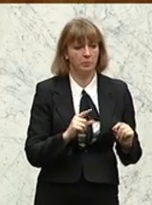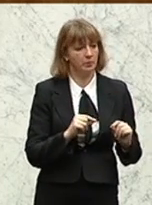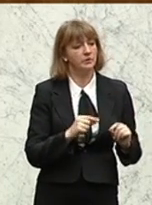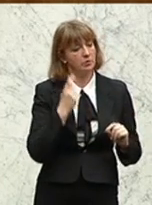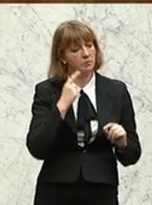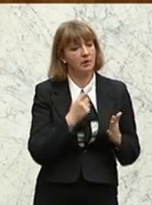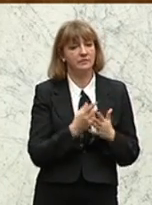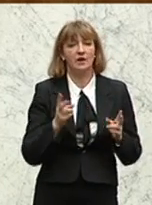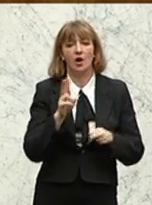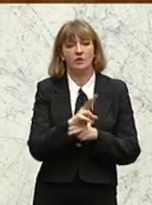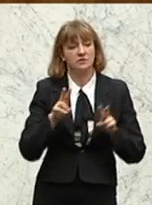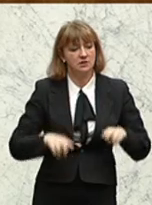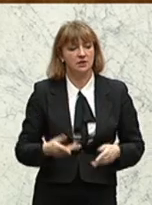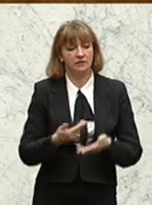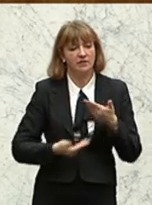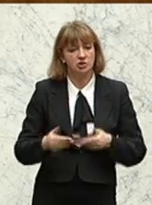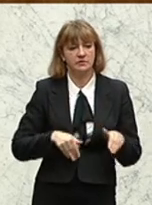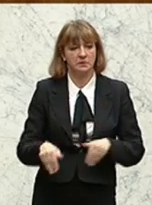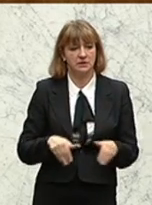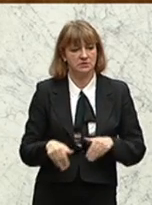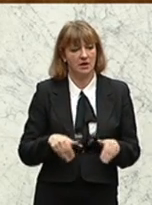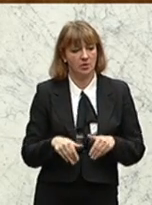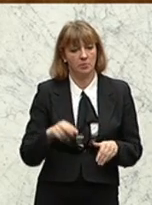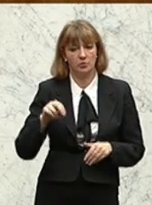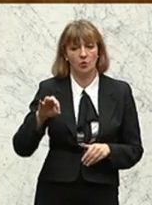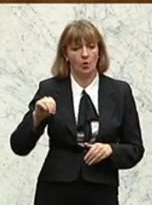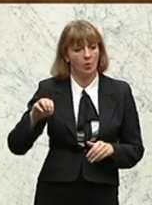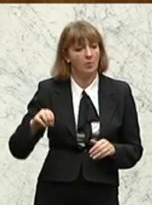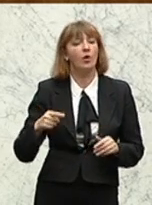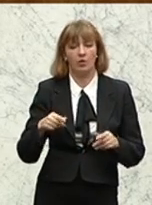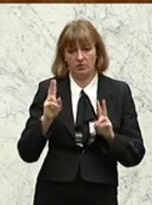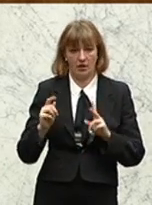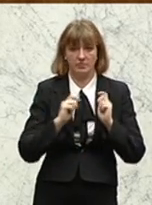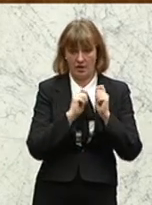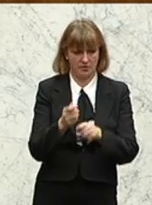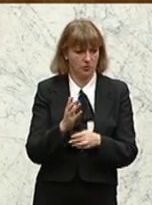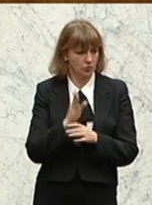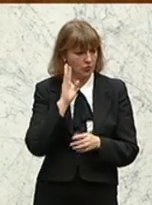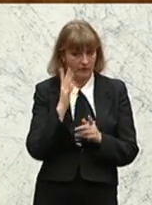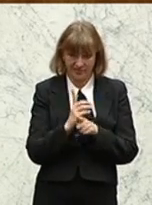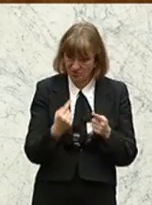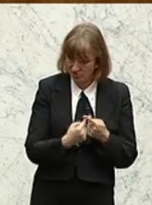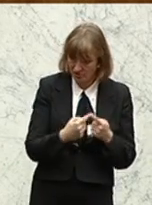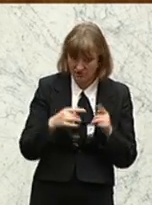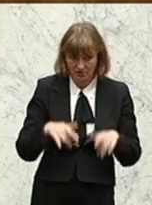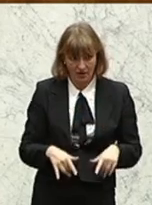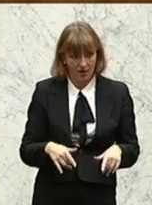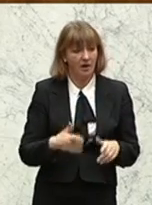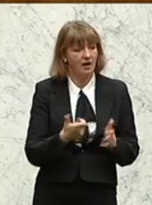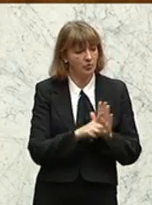Konkretes Aufsichtsrät im Wirtschaftsministerium, Normung, nur noch auf Antrag, haben wir schon gehört, für Streitigkeiten in